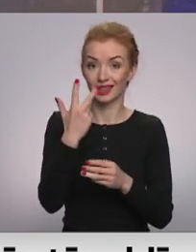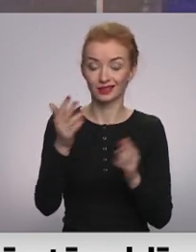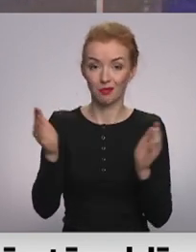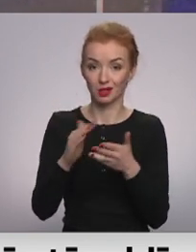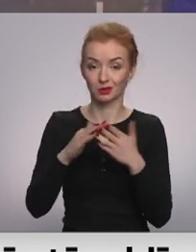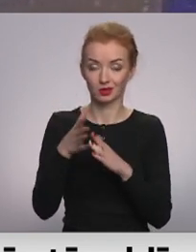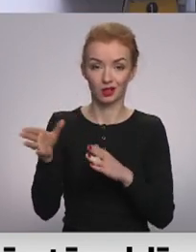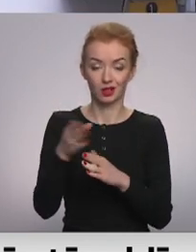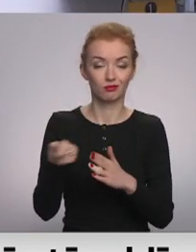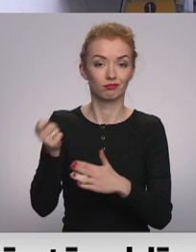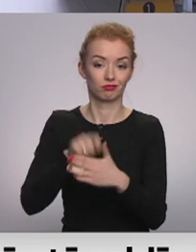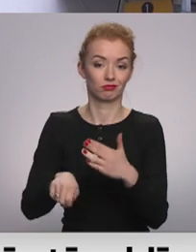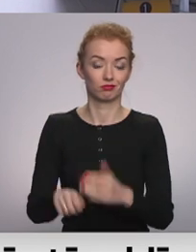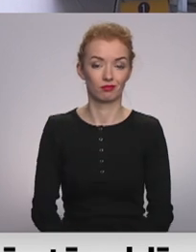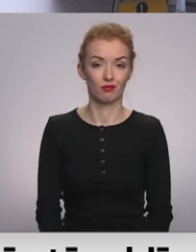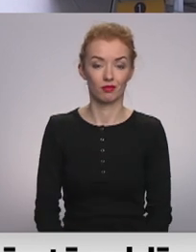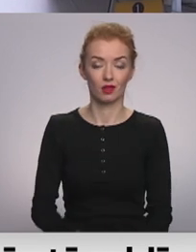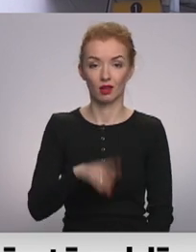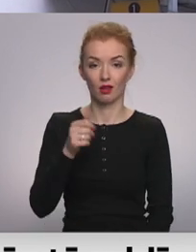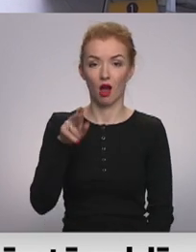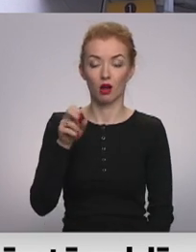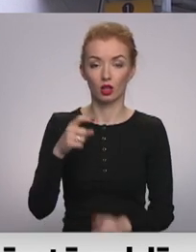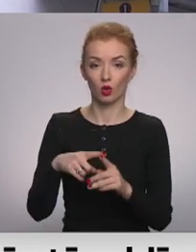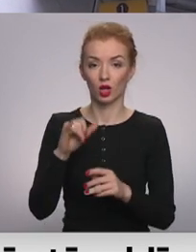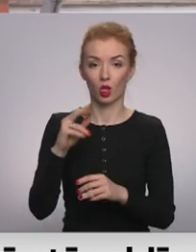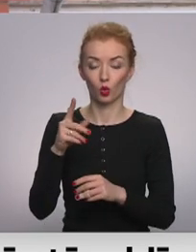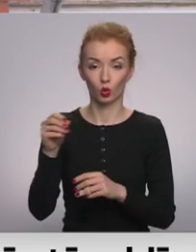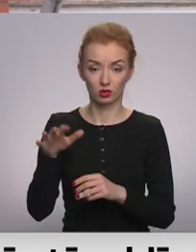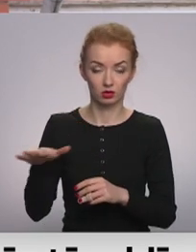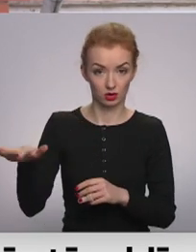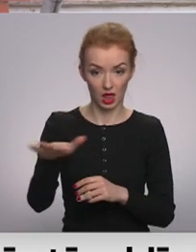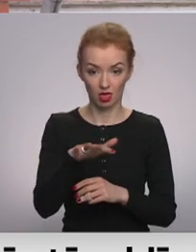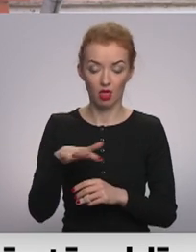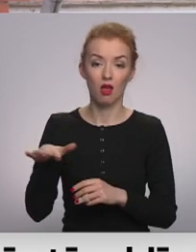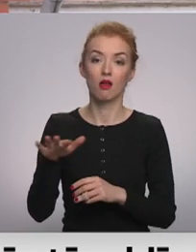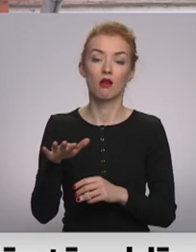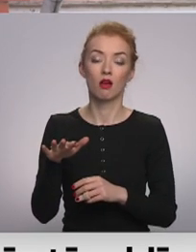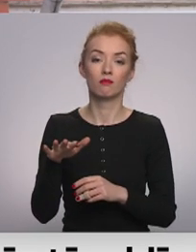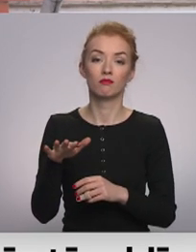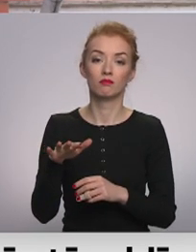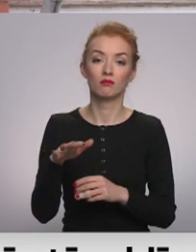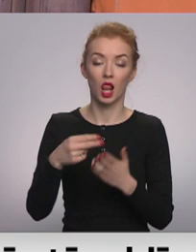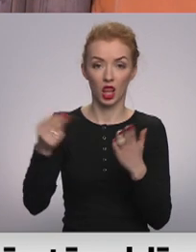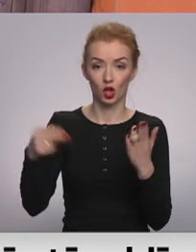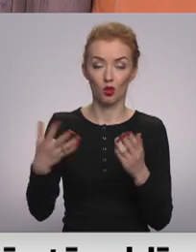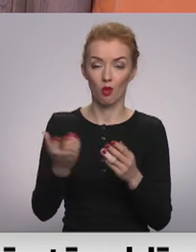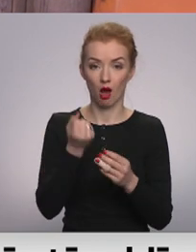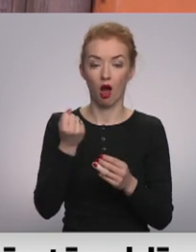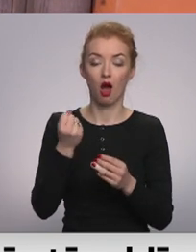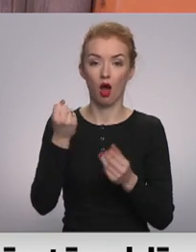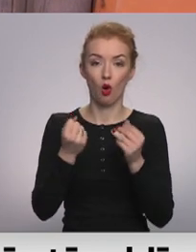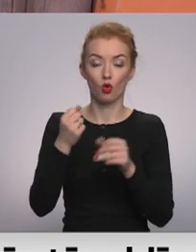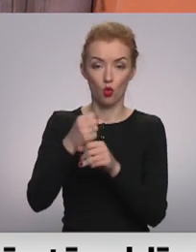slēdza. Dagdā un ilūkstē attiecīgi Krāslavas un Augslaugavas novada pašvaldības līgumu ar autostu eku